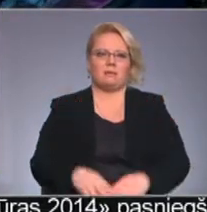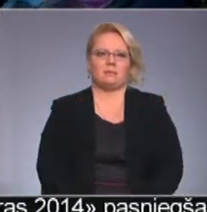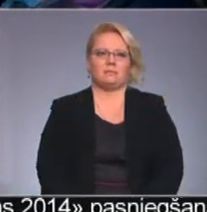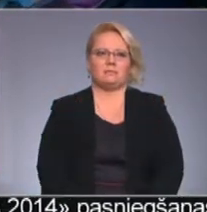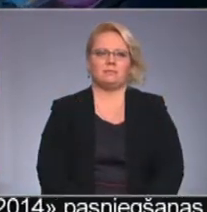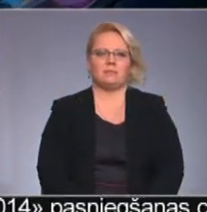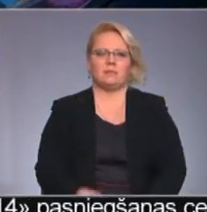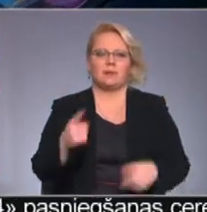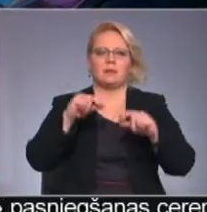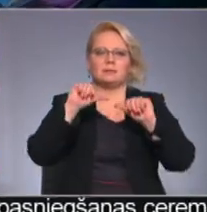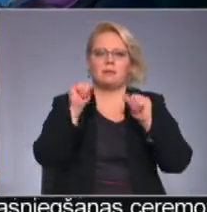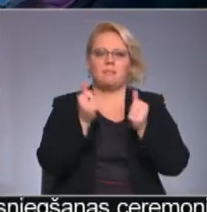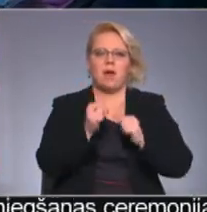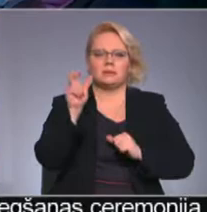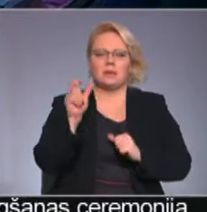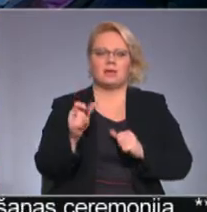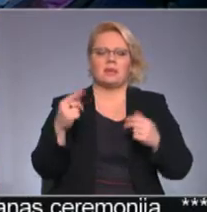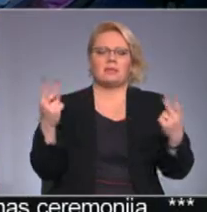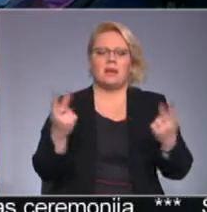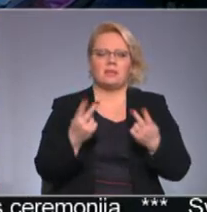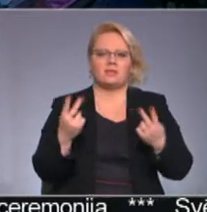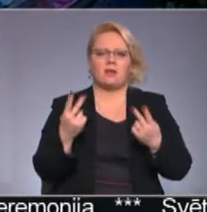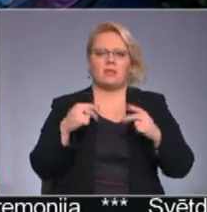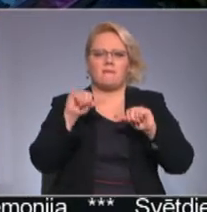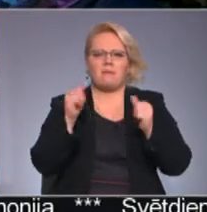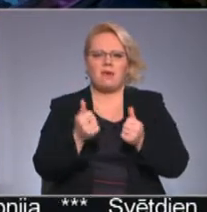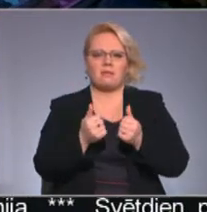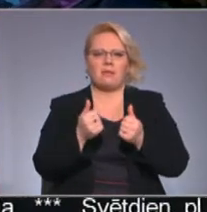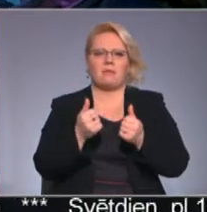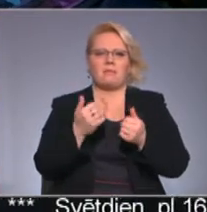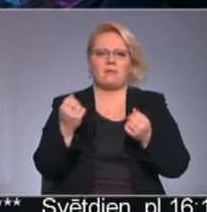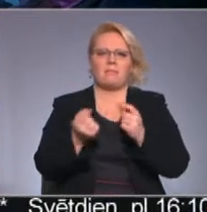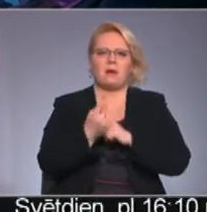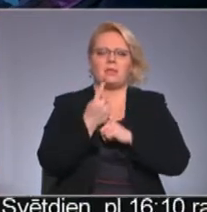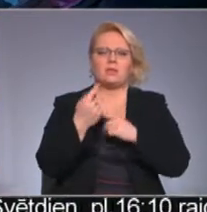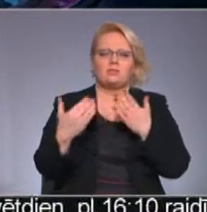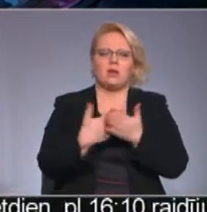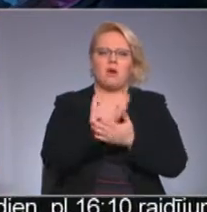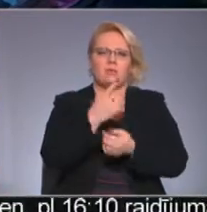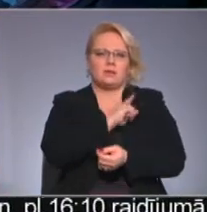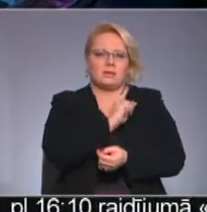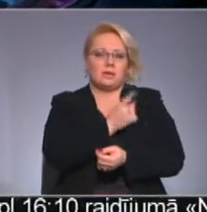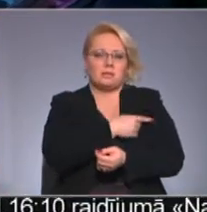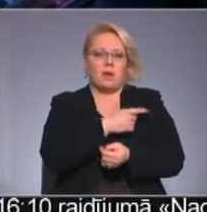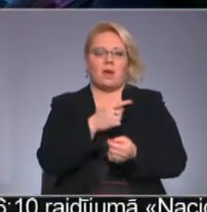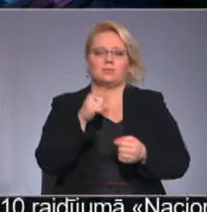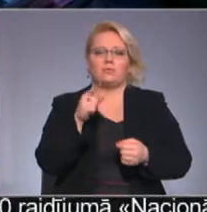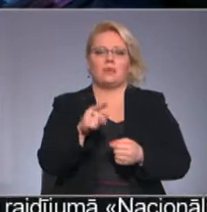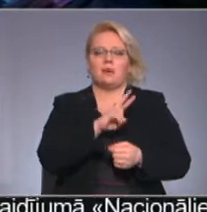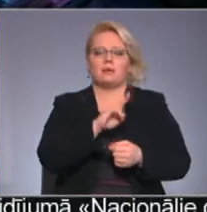Māksliniekas ar tradicionāliem līdzekļiem ir pavēruši pilnīgi jaunas iespējas, un savukārt kas